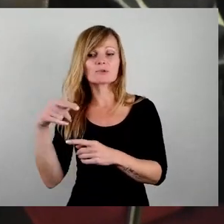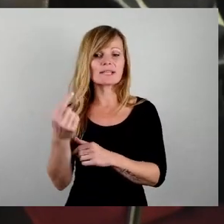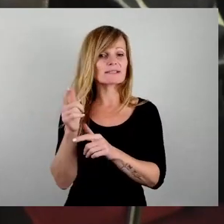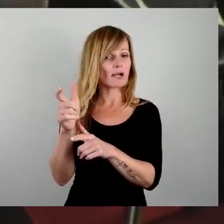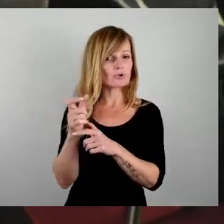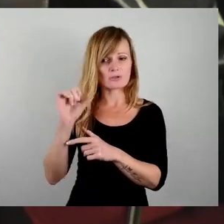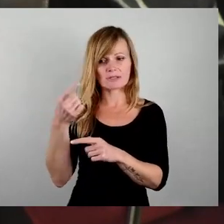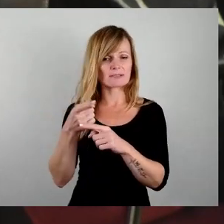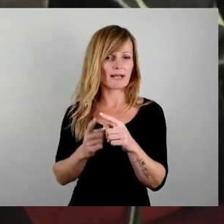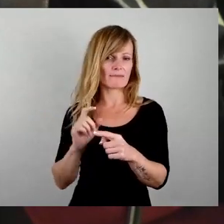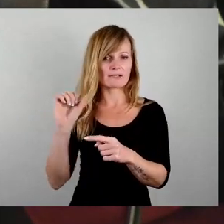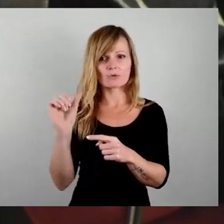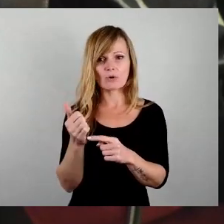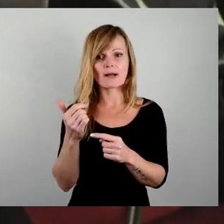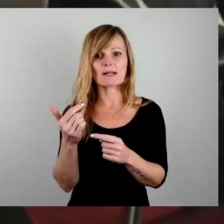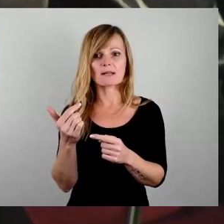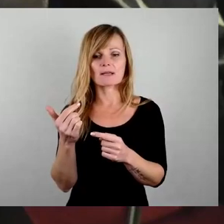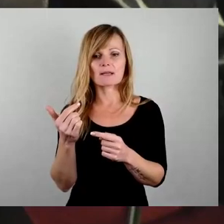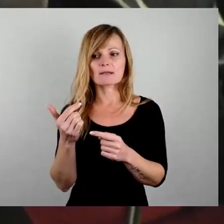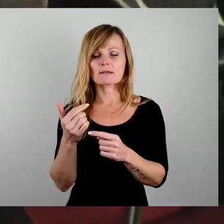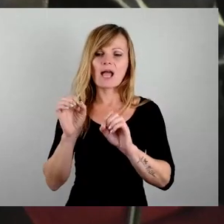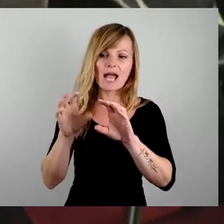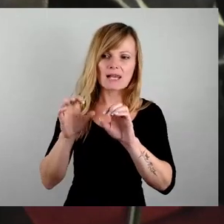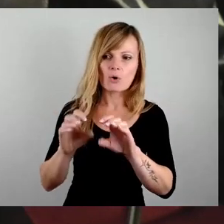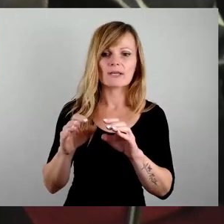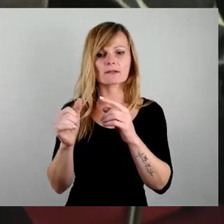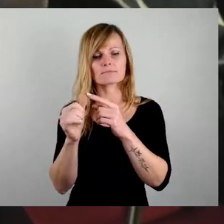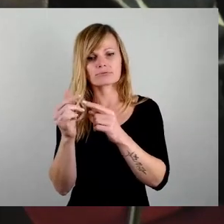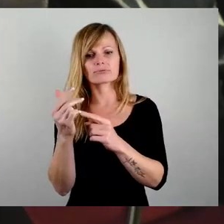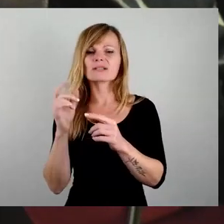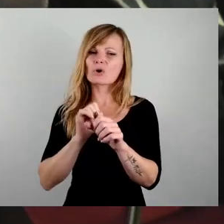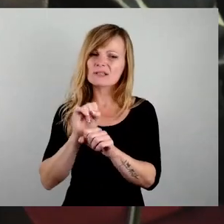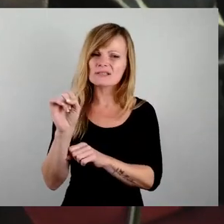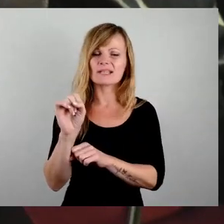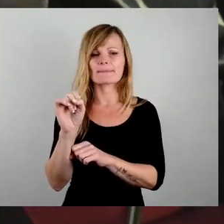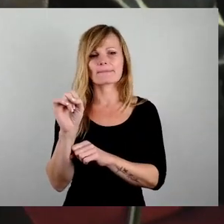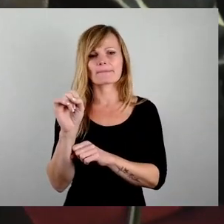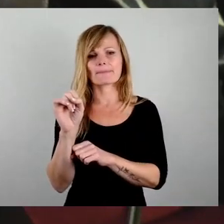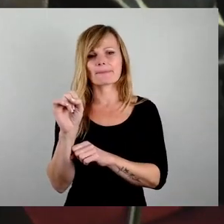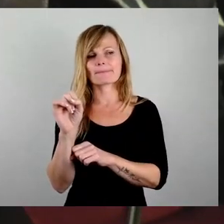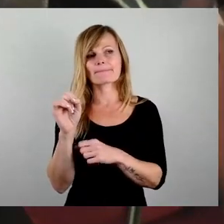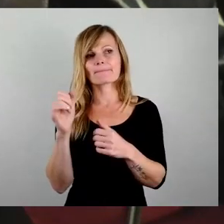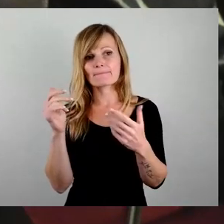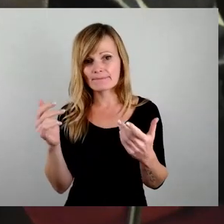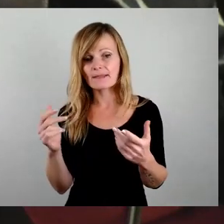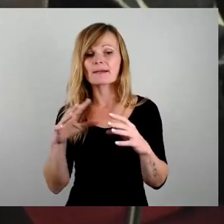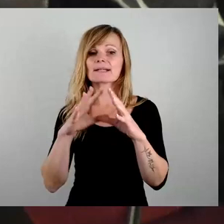mal was erläutert. Trotzdem in der gesamten